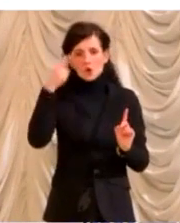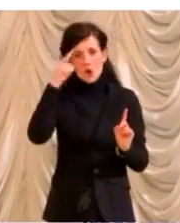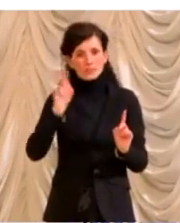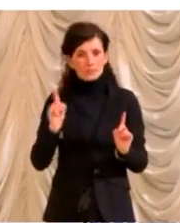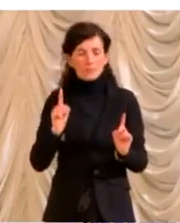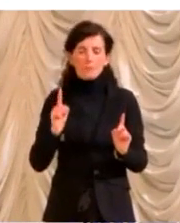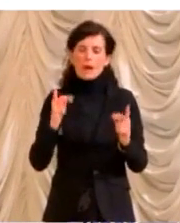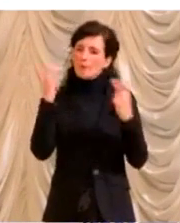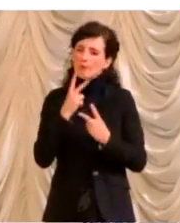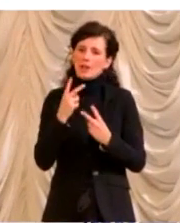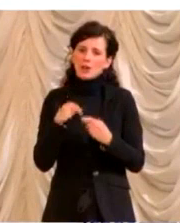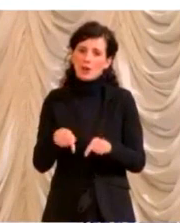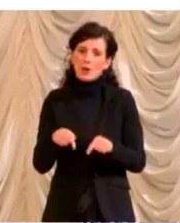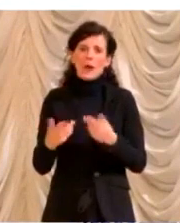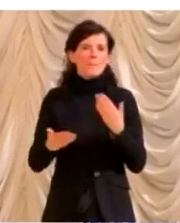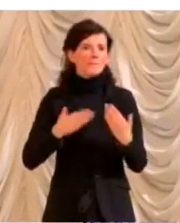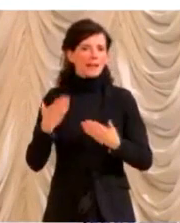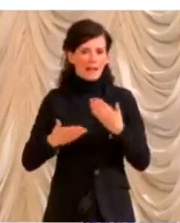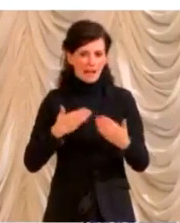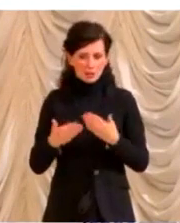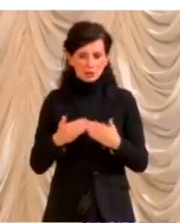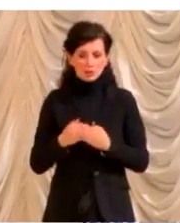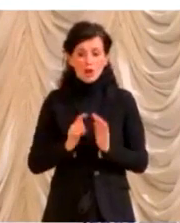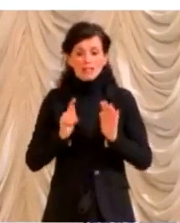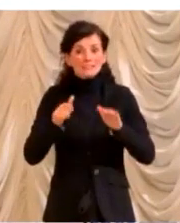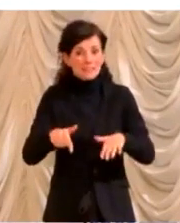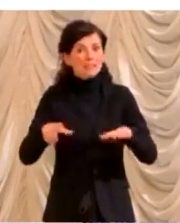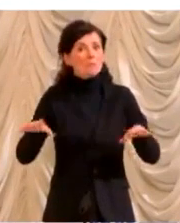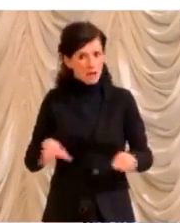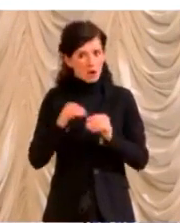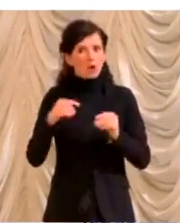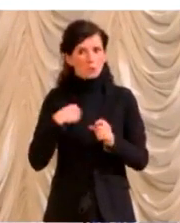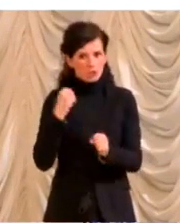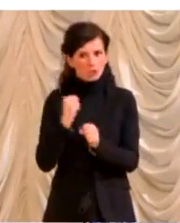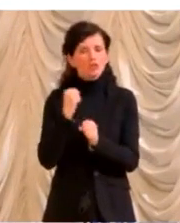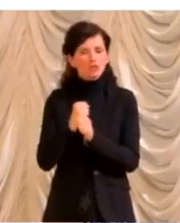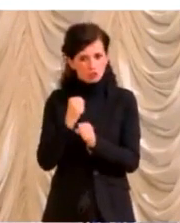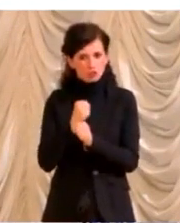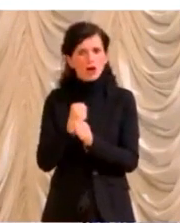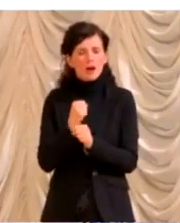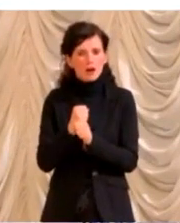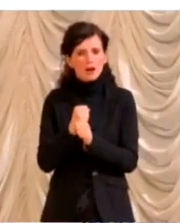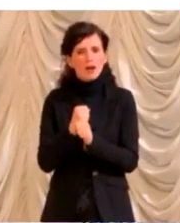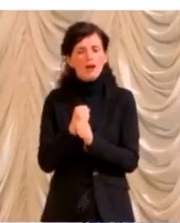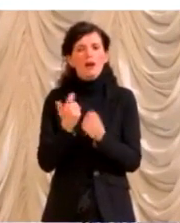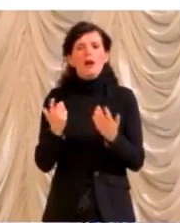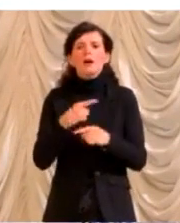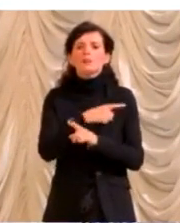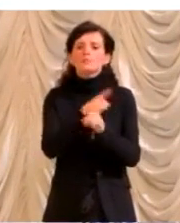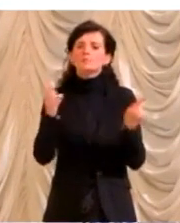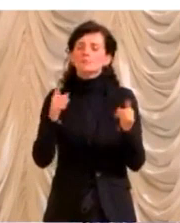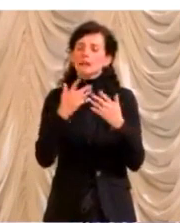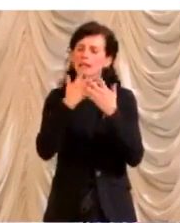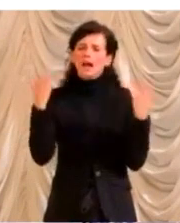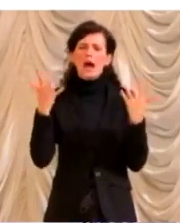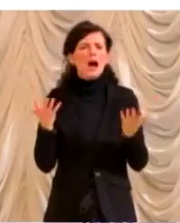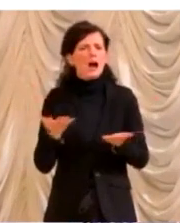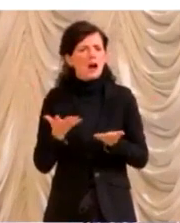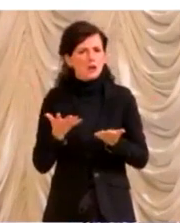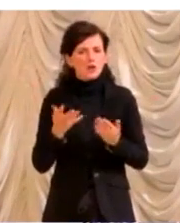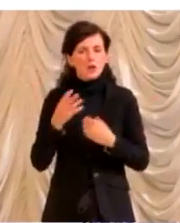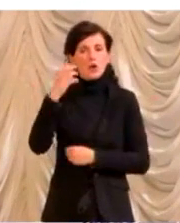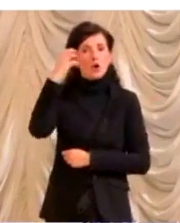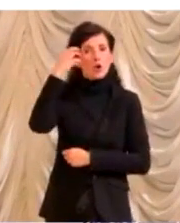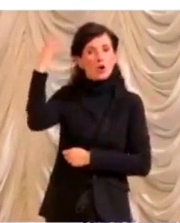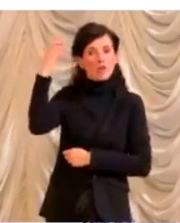troppo presto. Dall'inizio delle settimane inizieremo a lavorarci. Quello che deve essere a tutti chiaro è che il Governo,